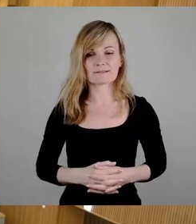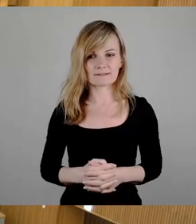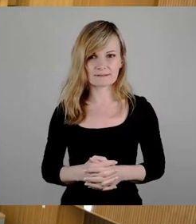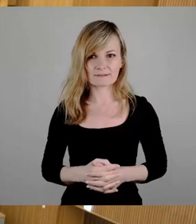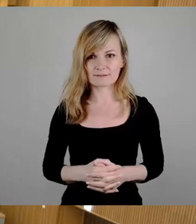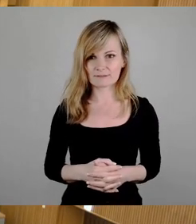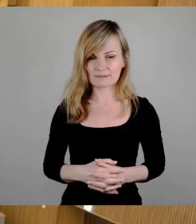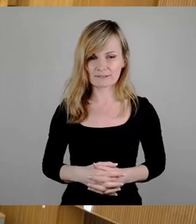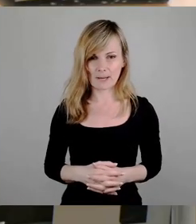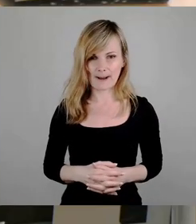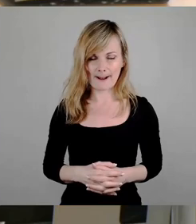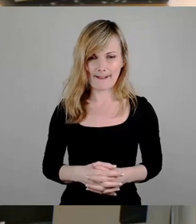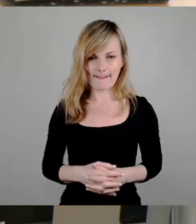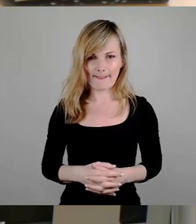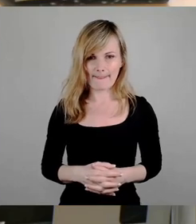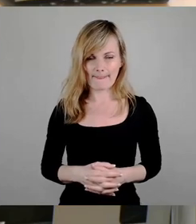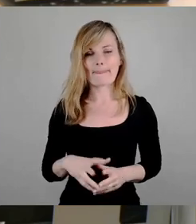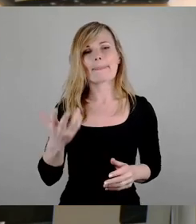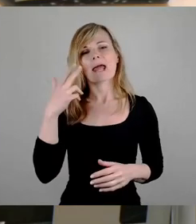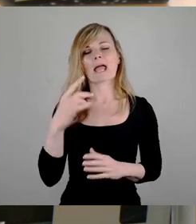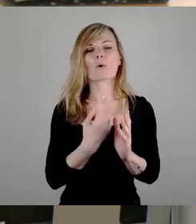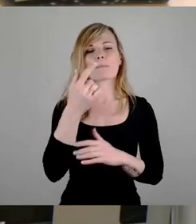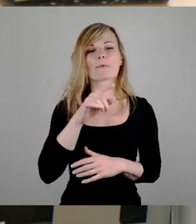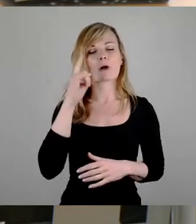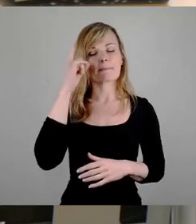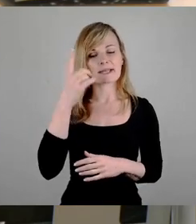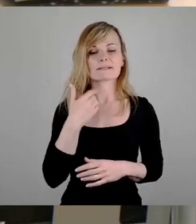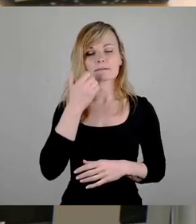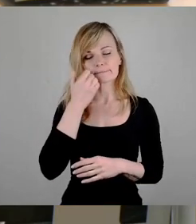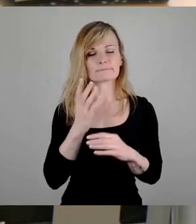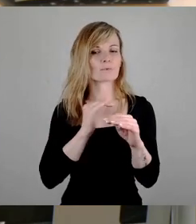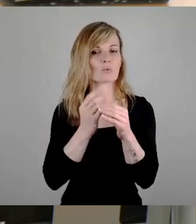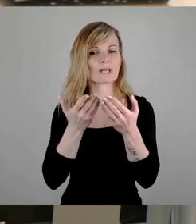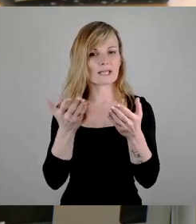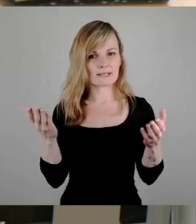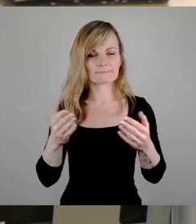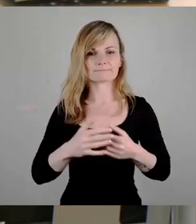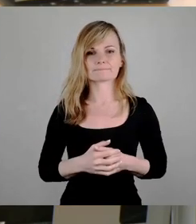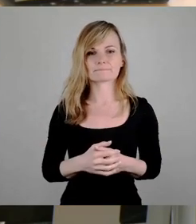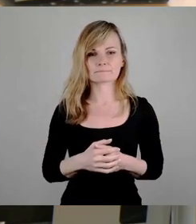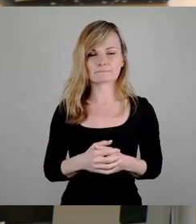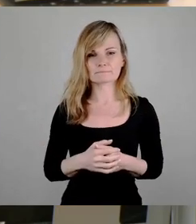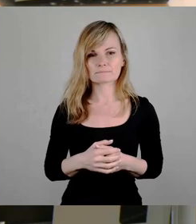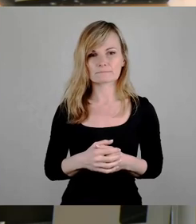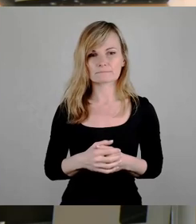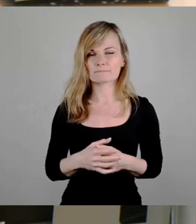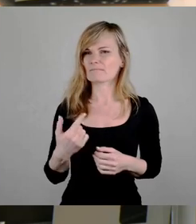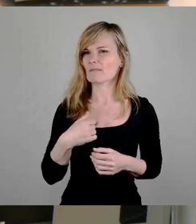Sehr geehrter Herr Oberbürgermeister, liebe Kolleginnen und Kollegen. Wir spielen heute, habe ich das Gefühl, etwas verkehrte Welt.